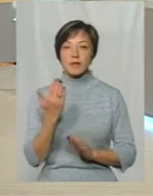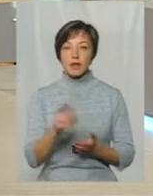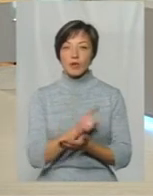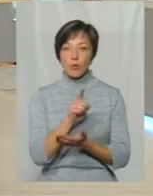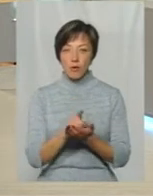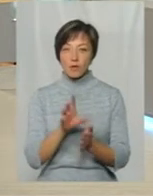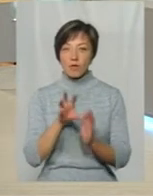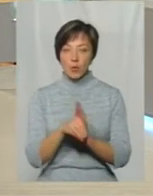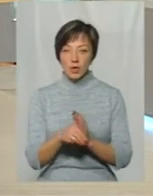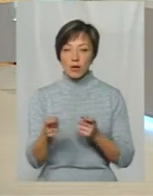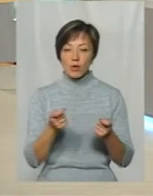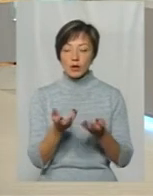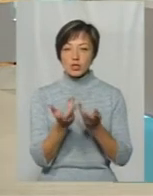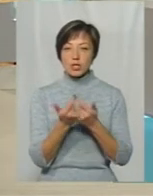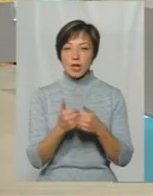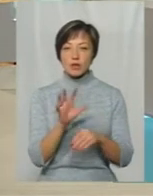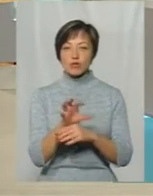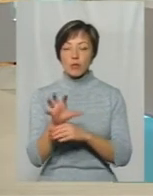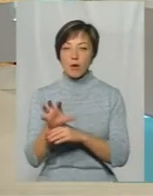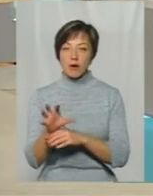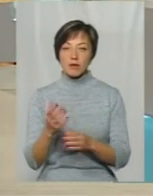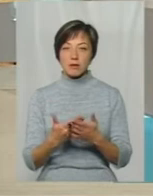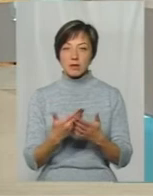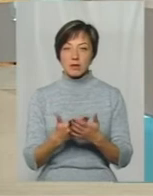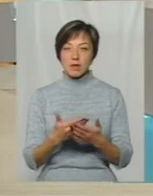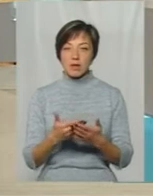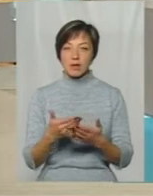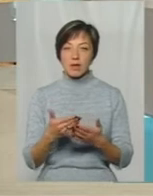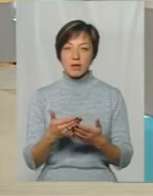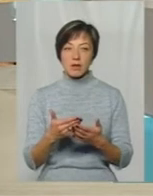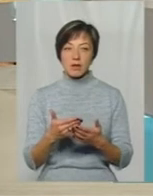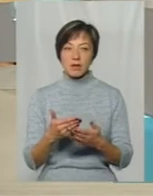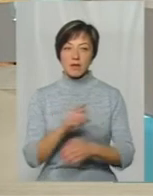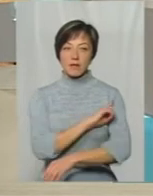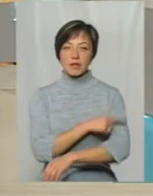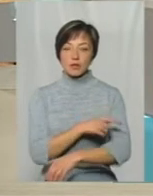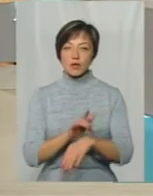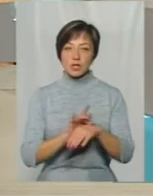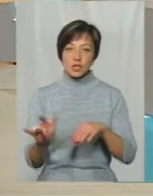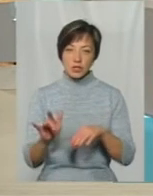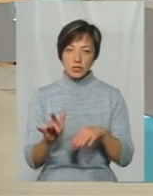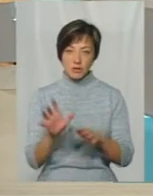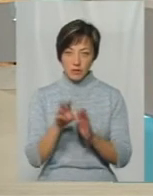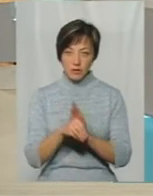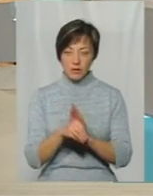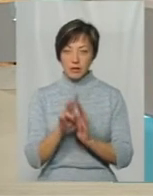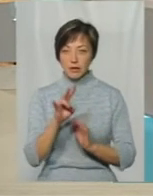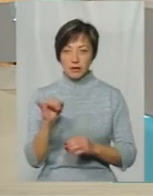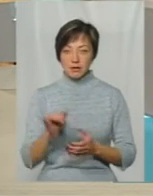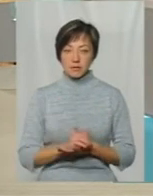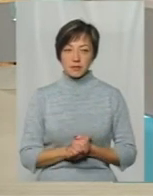входить регулювати чисельність собак способом фізичного знищення? Звісно ж ні